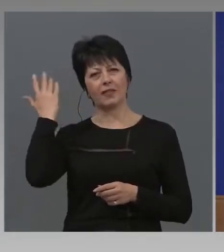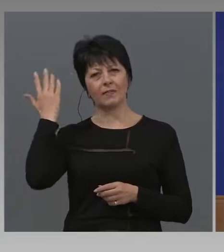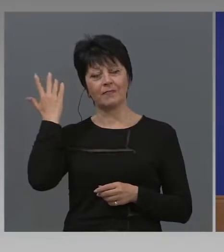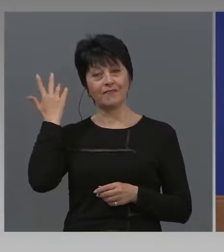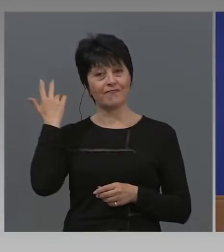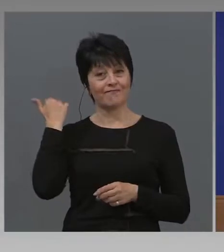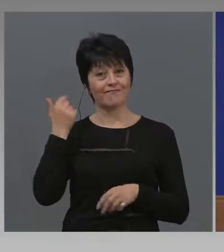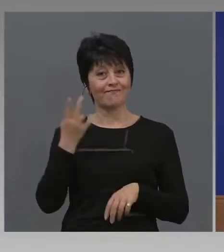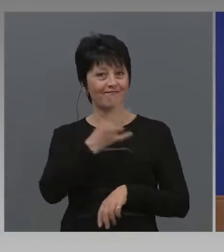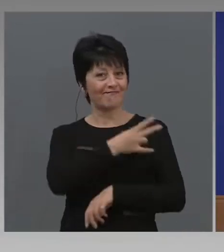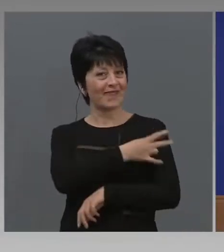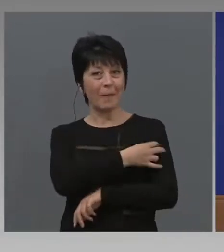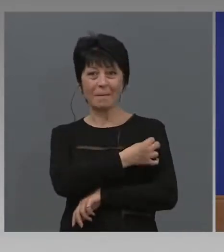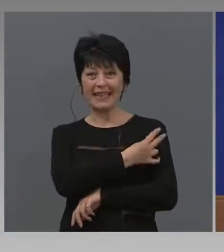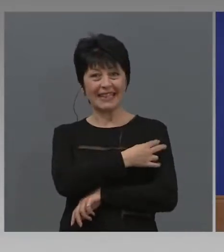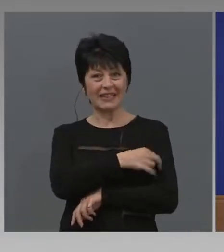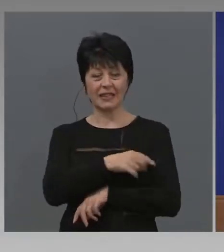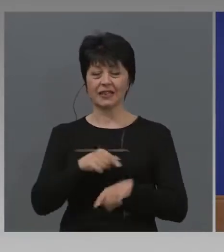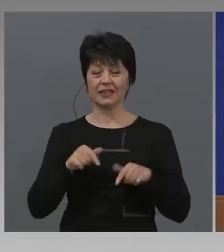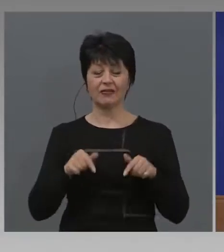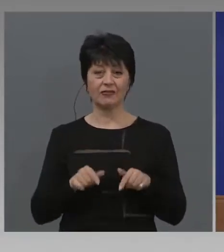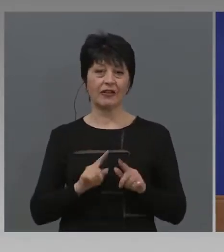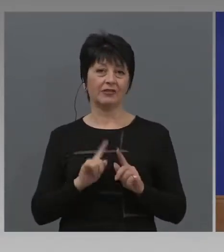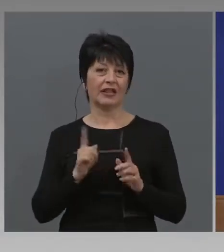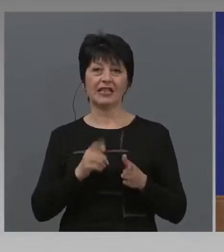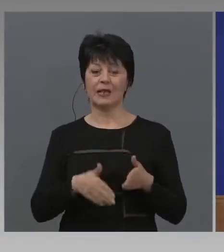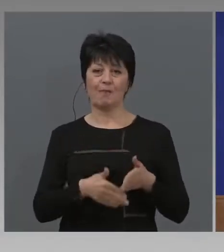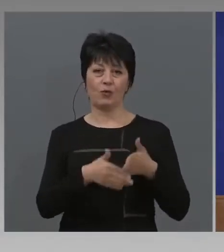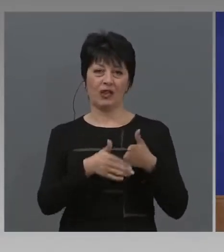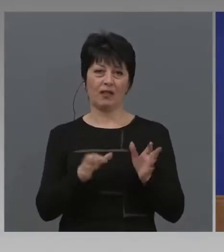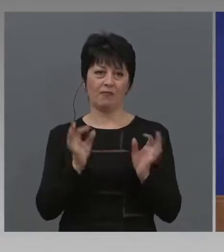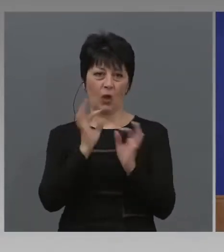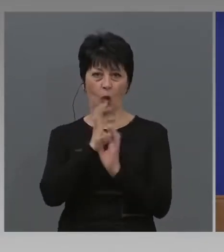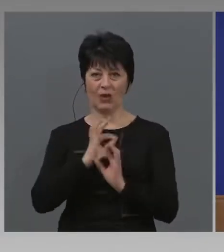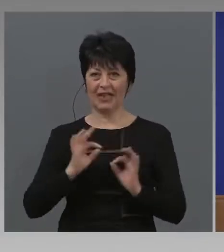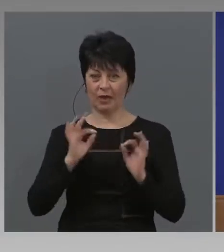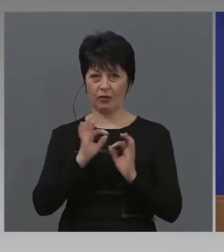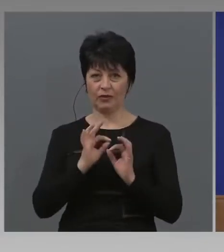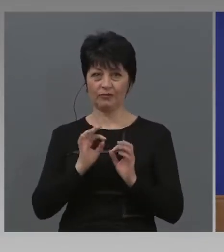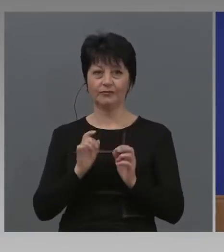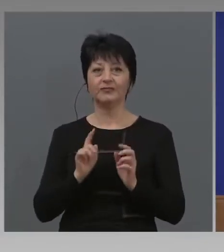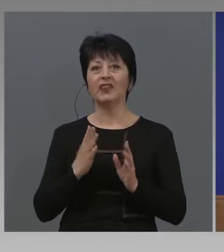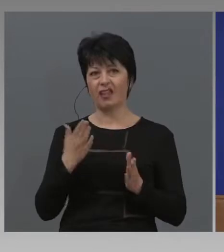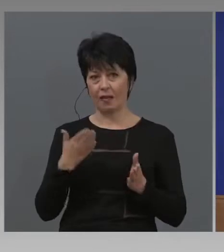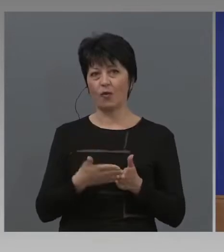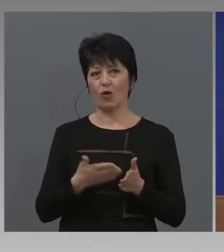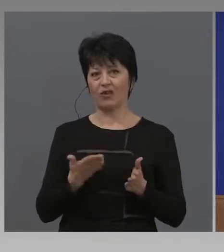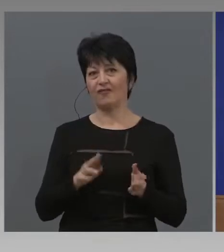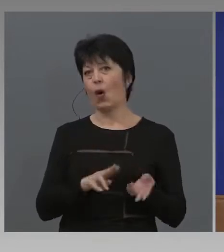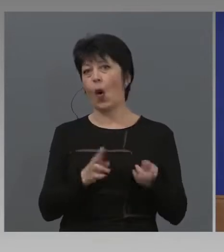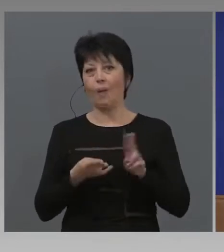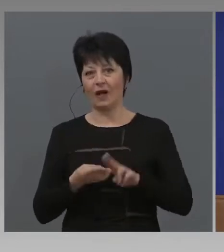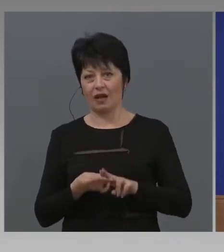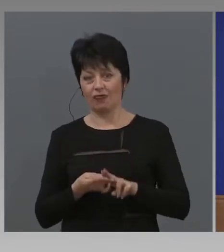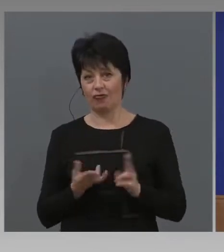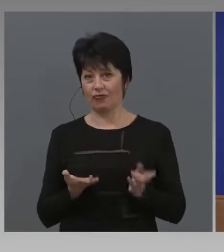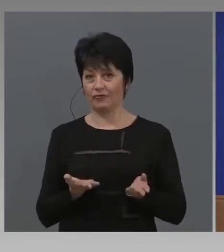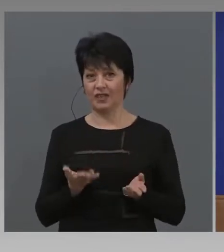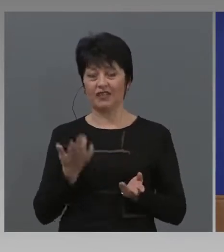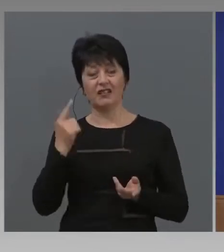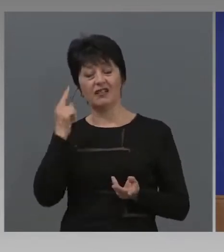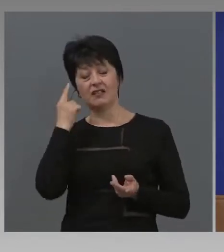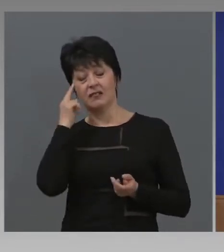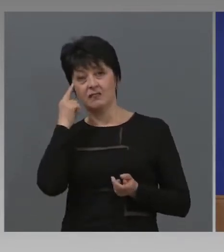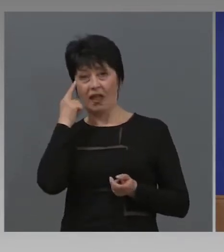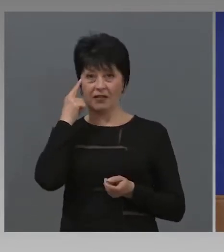Медицински това по никакъв начин не се подкрепи от никой. Точно обратното, считаме и